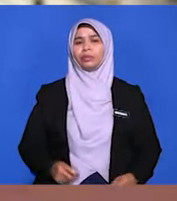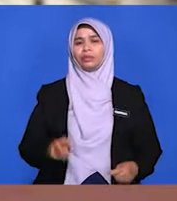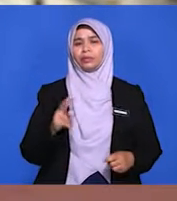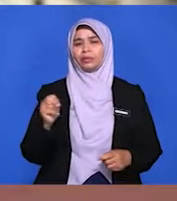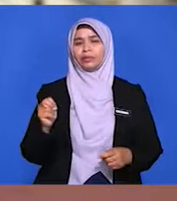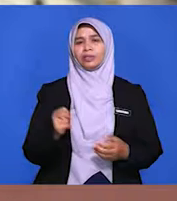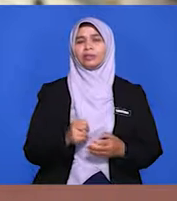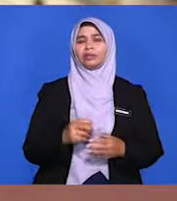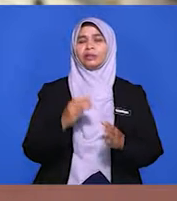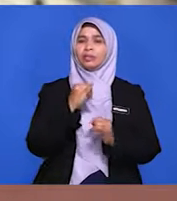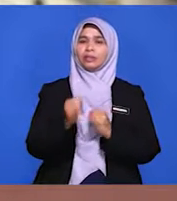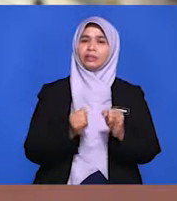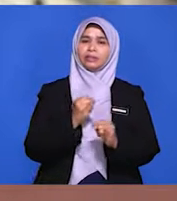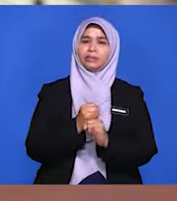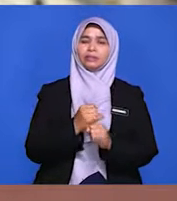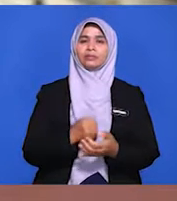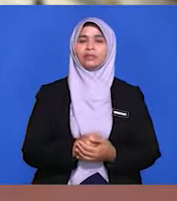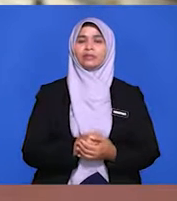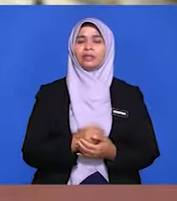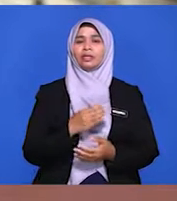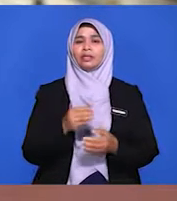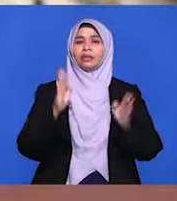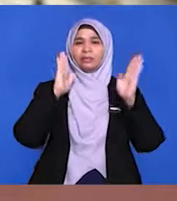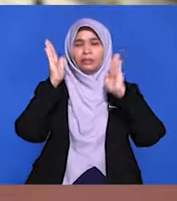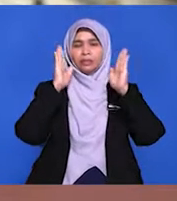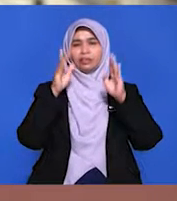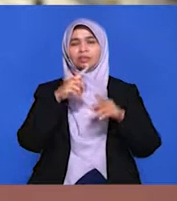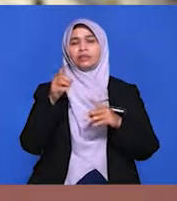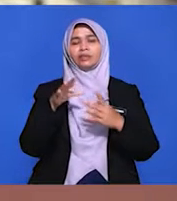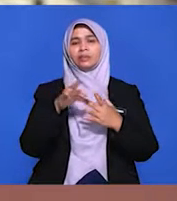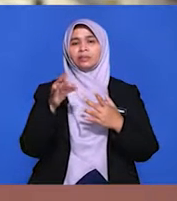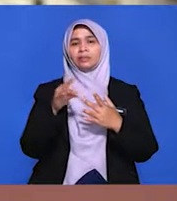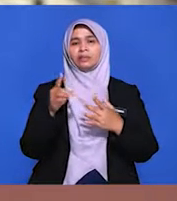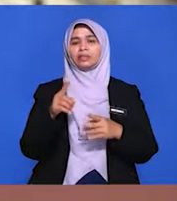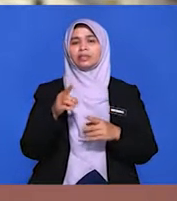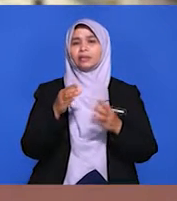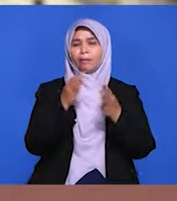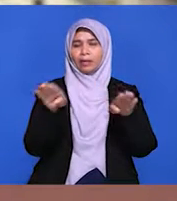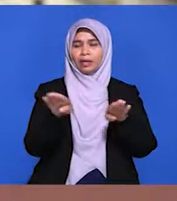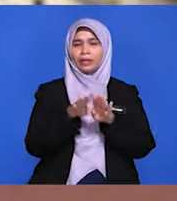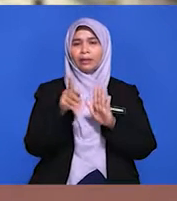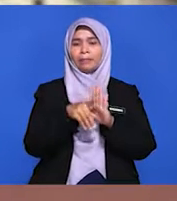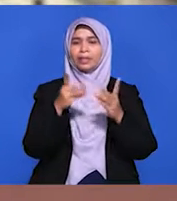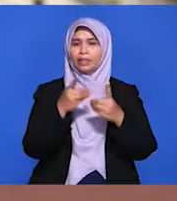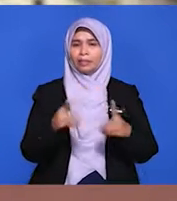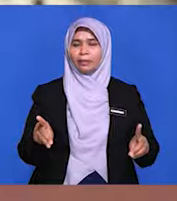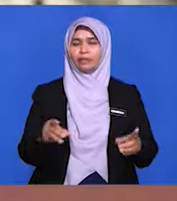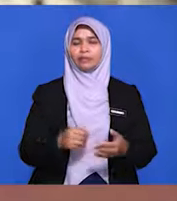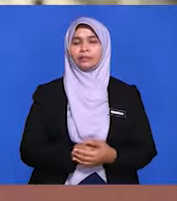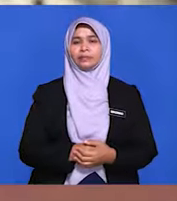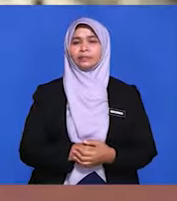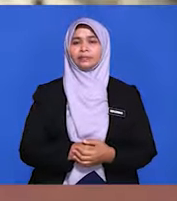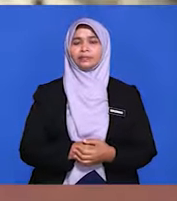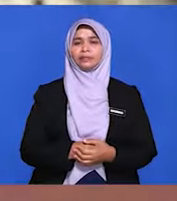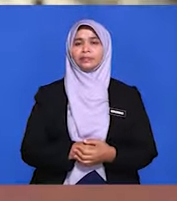telah beberapa kali dipilih menjadi orang tengah atau pendamai antara dua pihak bersengketa di beberapa buah